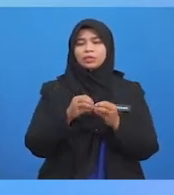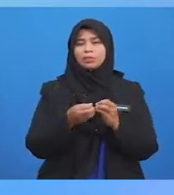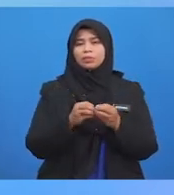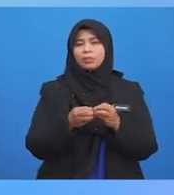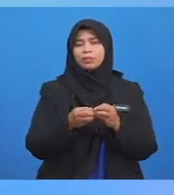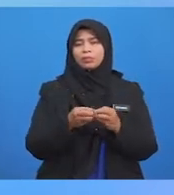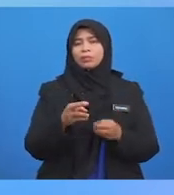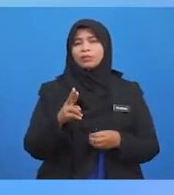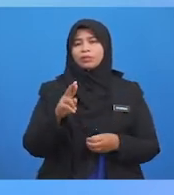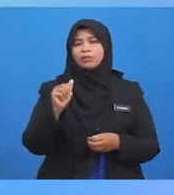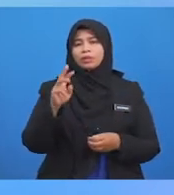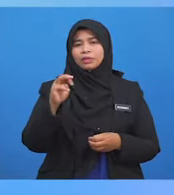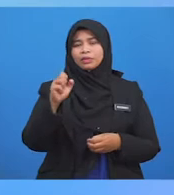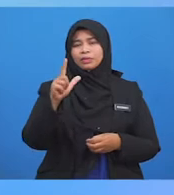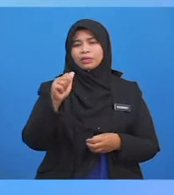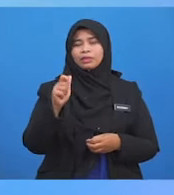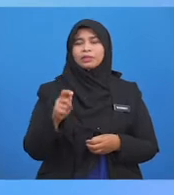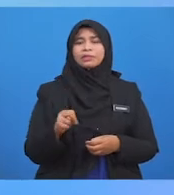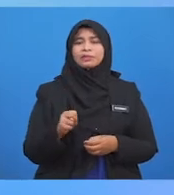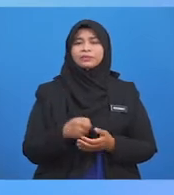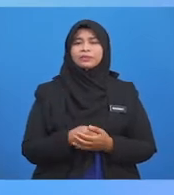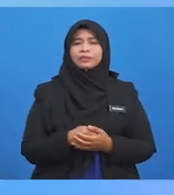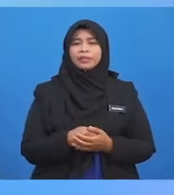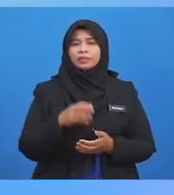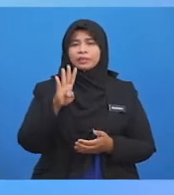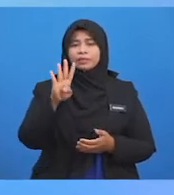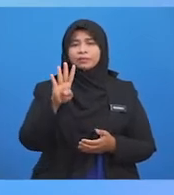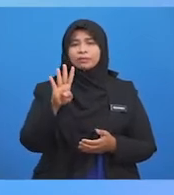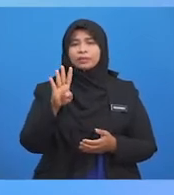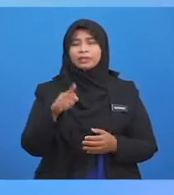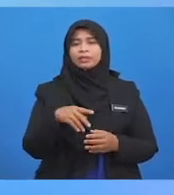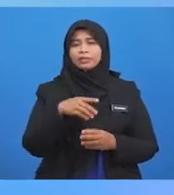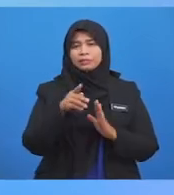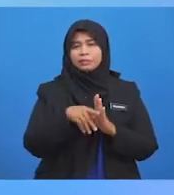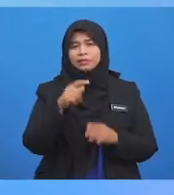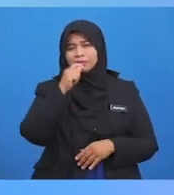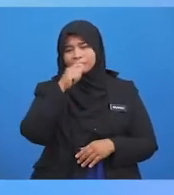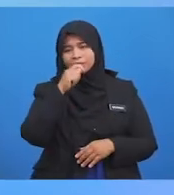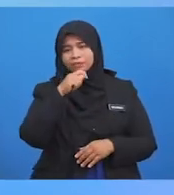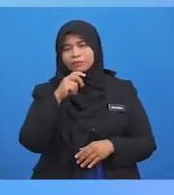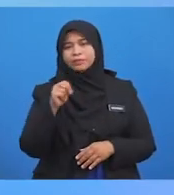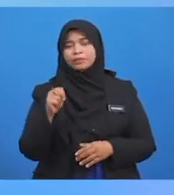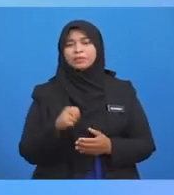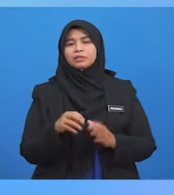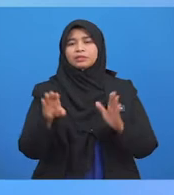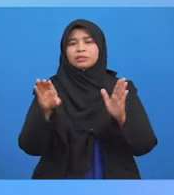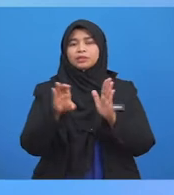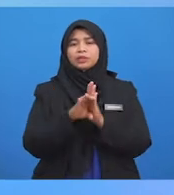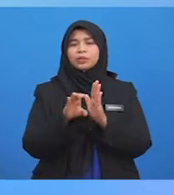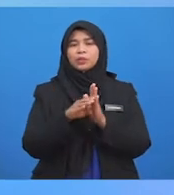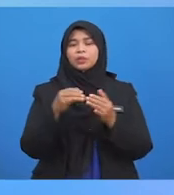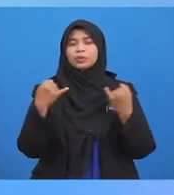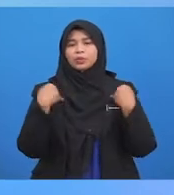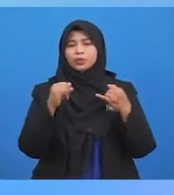Ramalan Keempat Pula Transaksi Yang Berasaskan Penipuan Contohnya